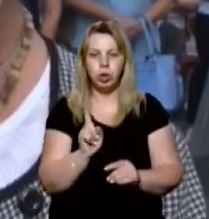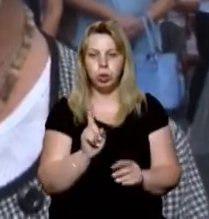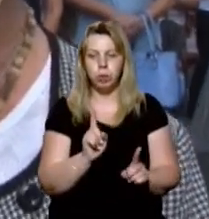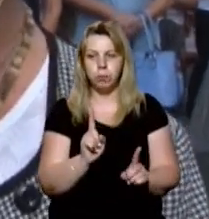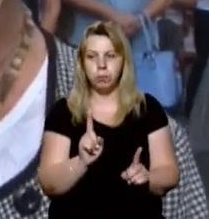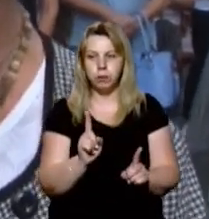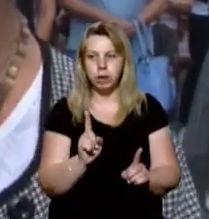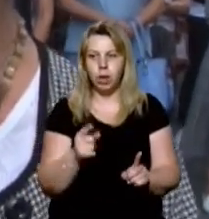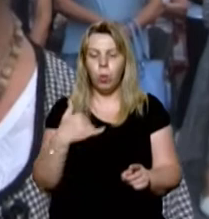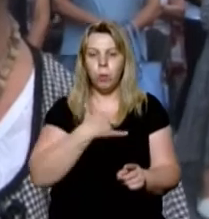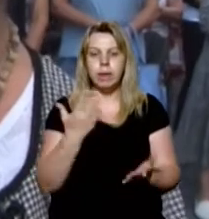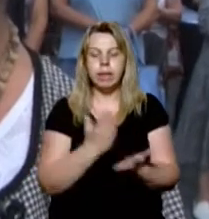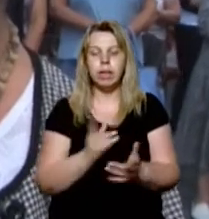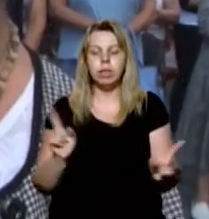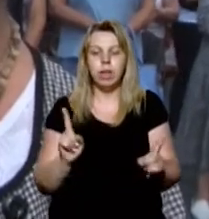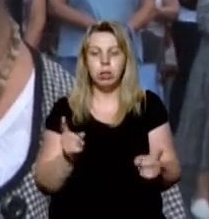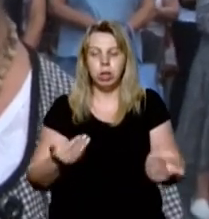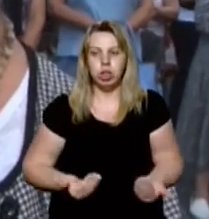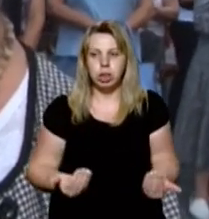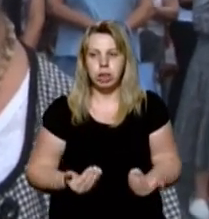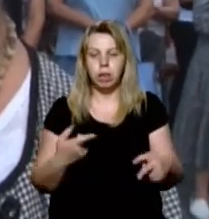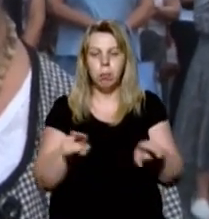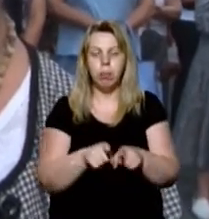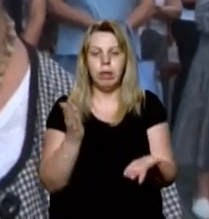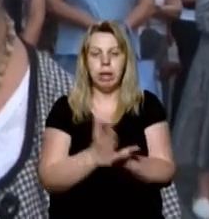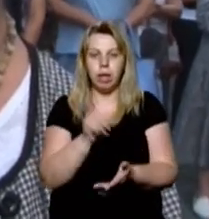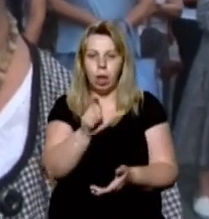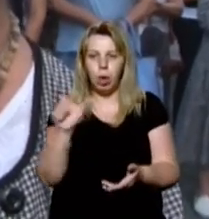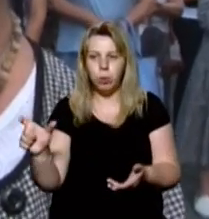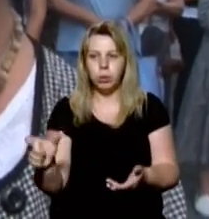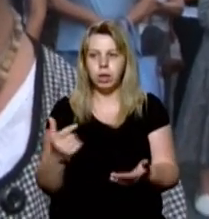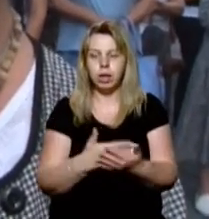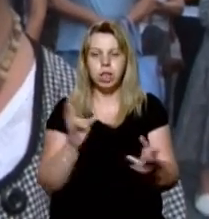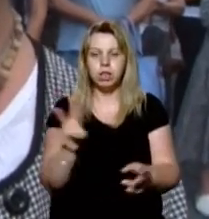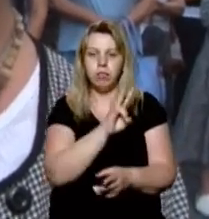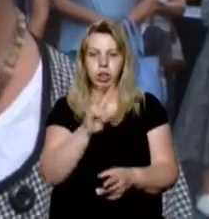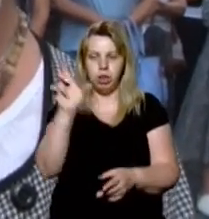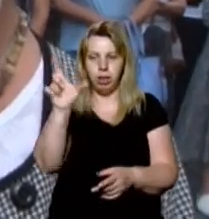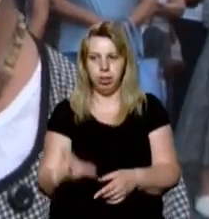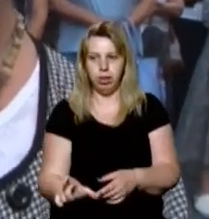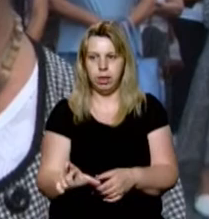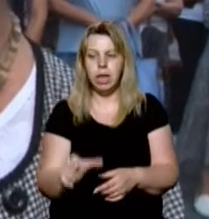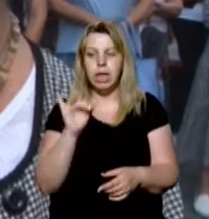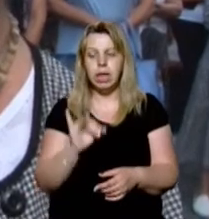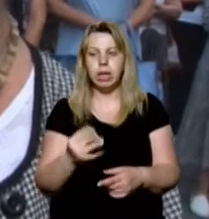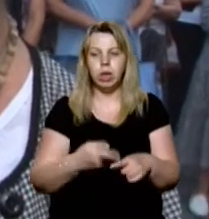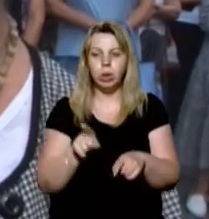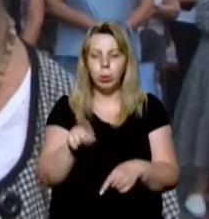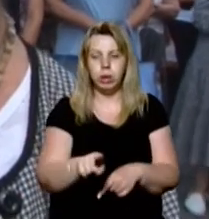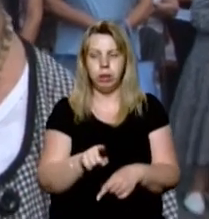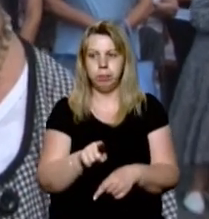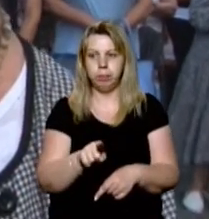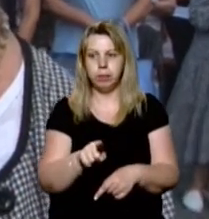мене є чого жити, бо є такі люди, які мене точують священник. І тоді,